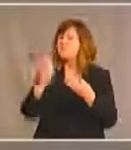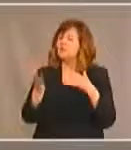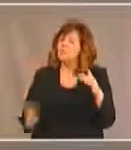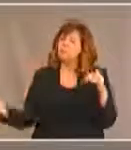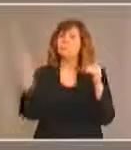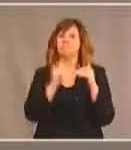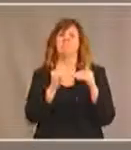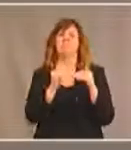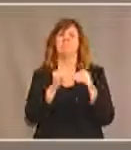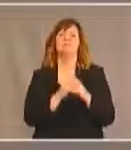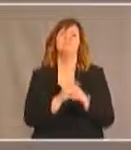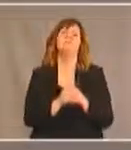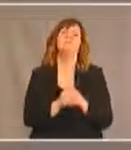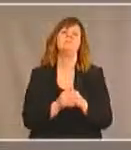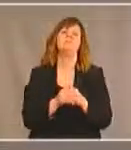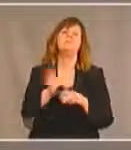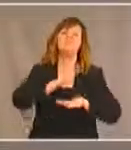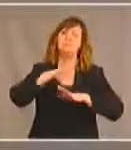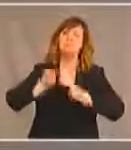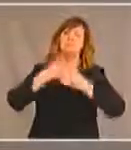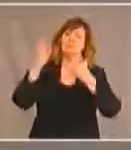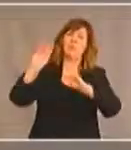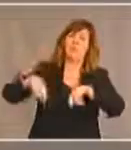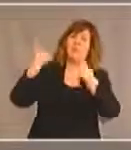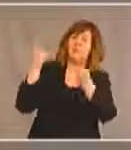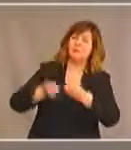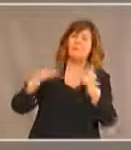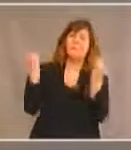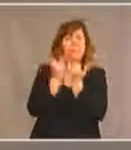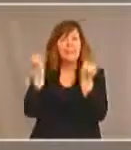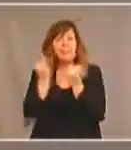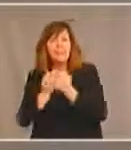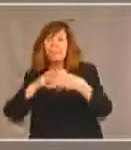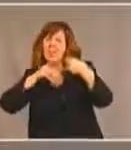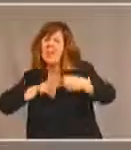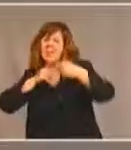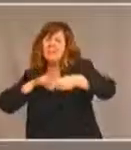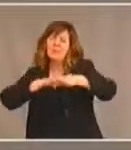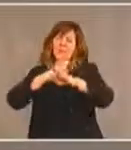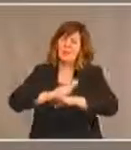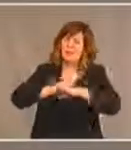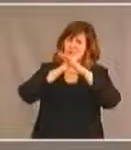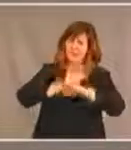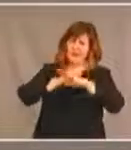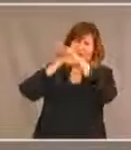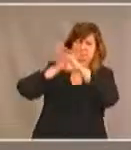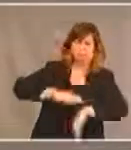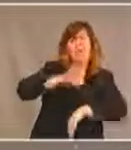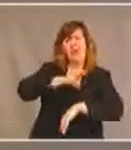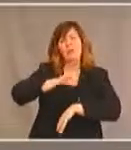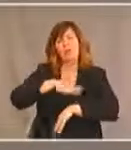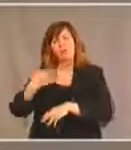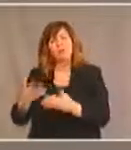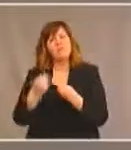Compte tenu des luttes menées et des obstacles qui doivent être surmontés par les autochtones ayant des